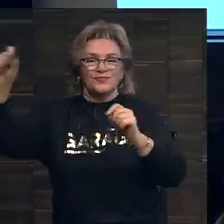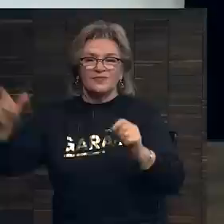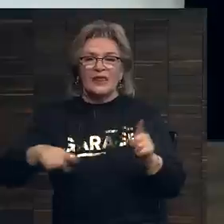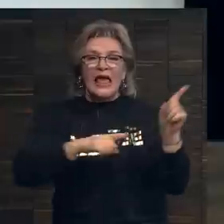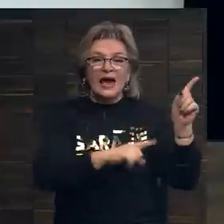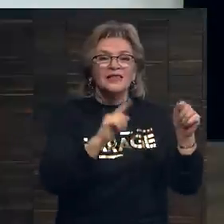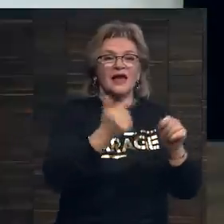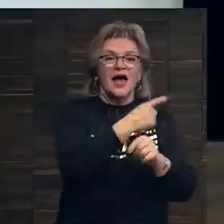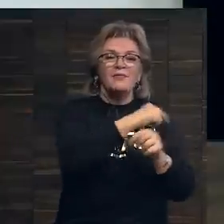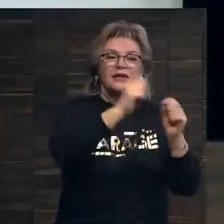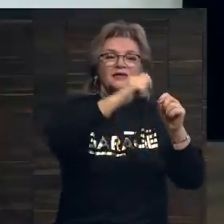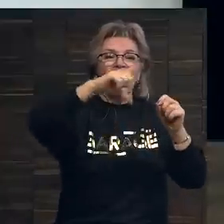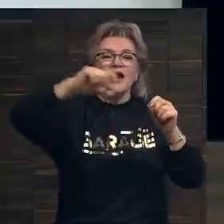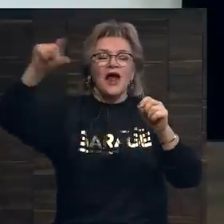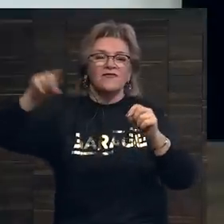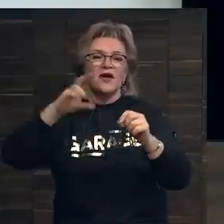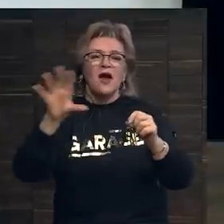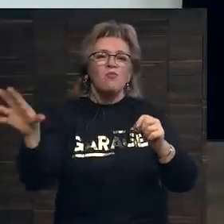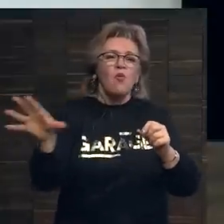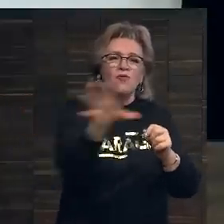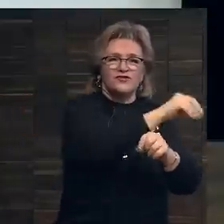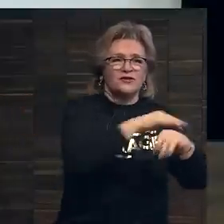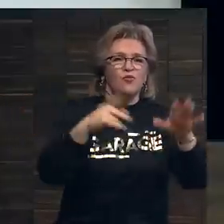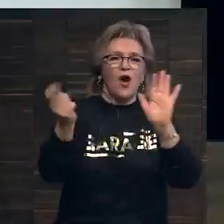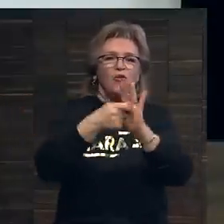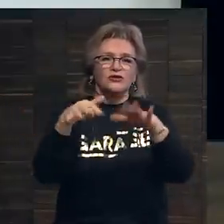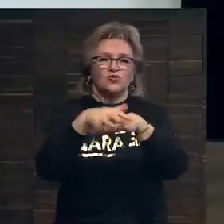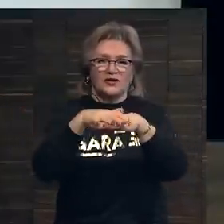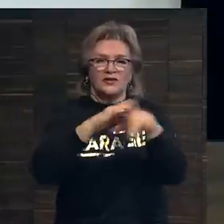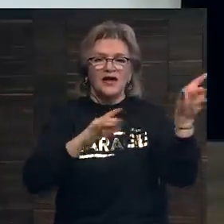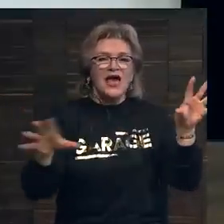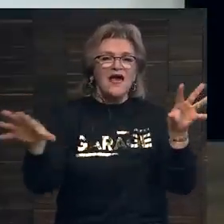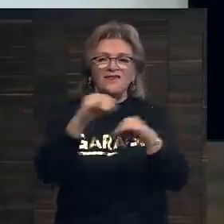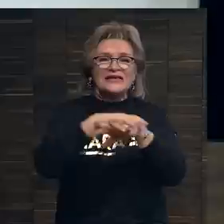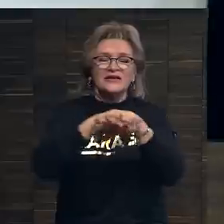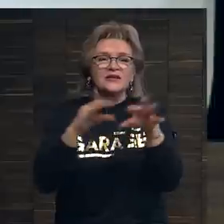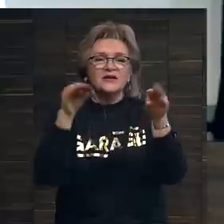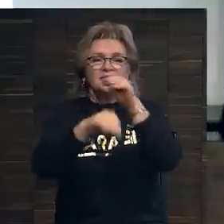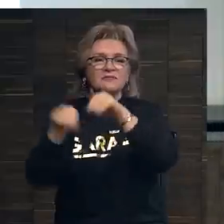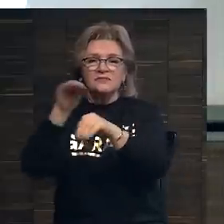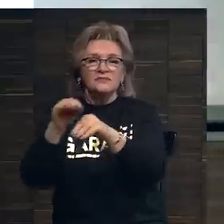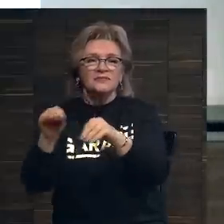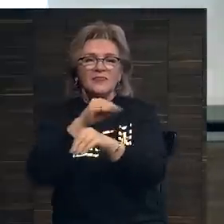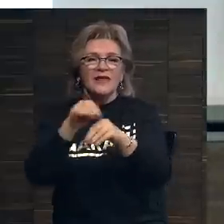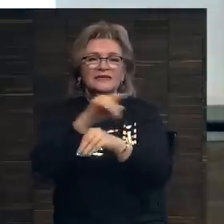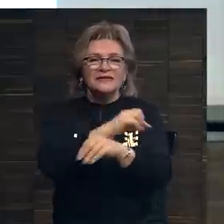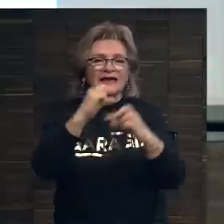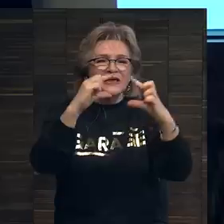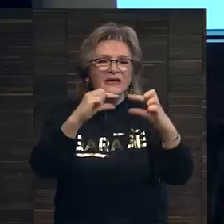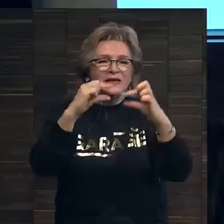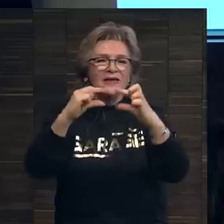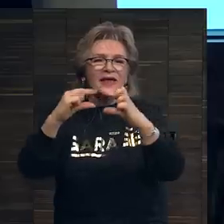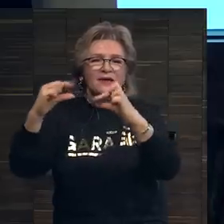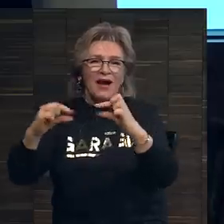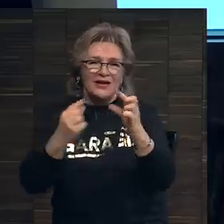Это опять же график по всему аукционному рынку. И весь этот рынок состоит из целой части маленьких